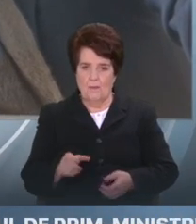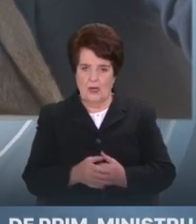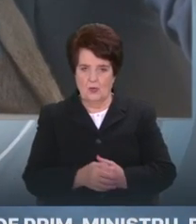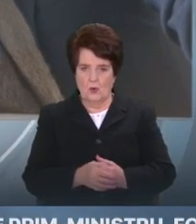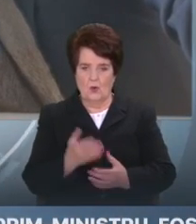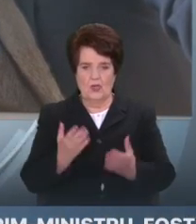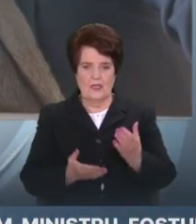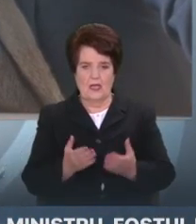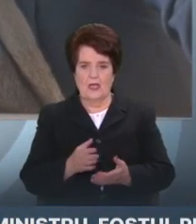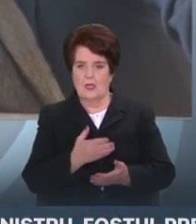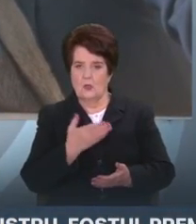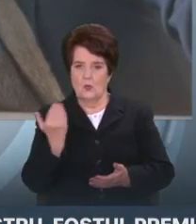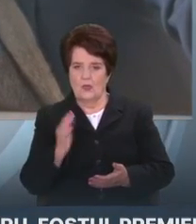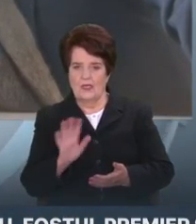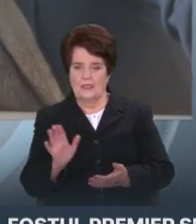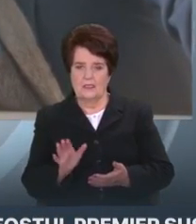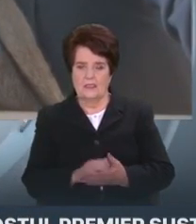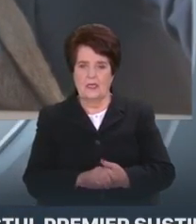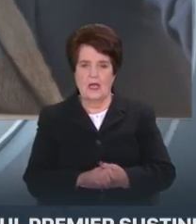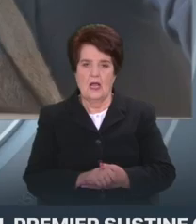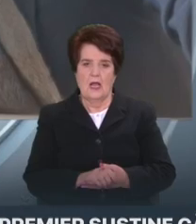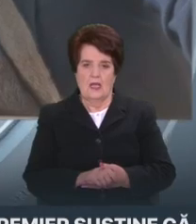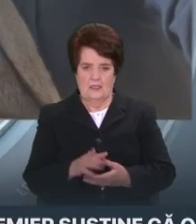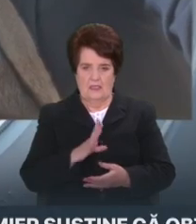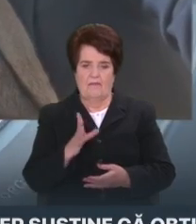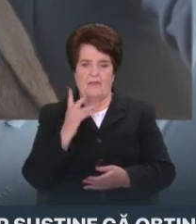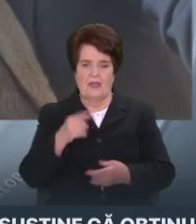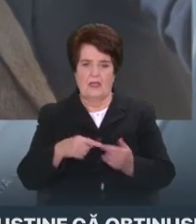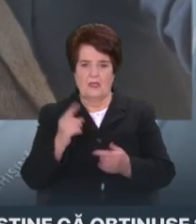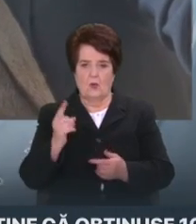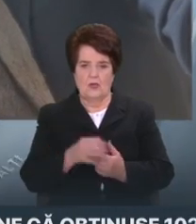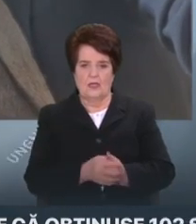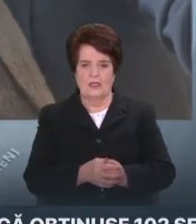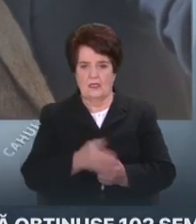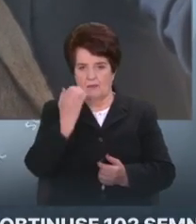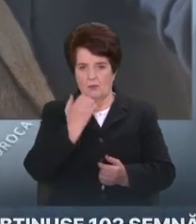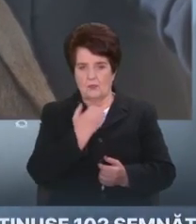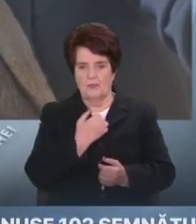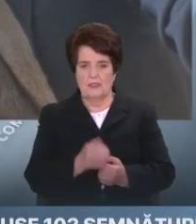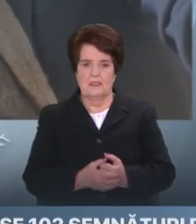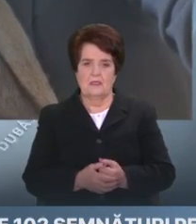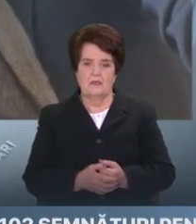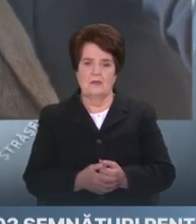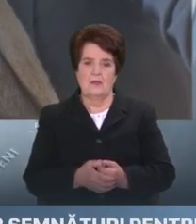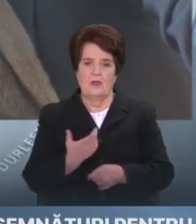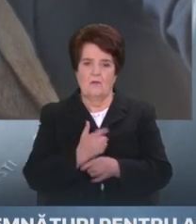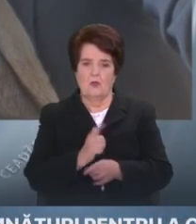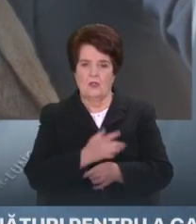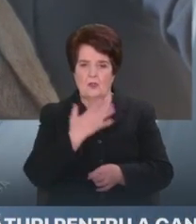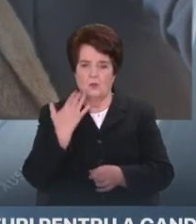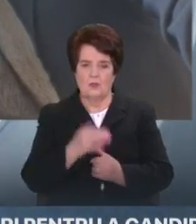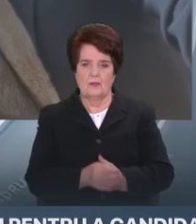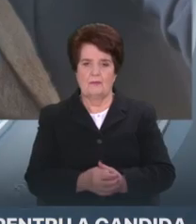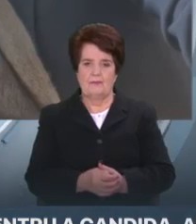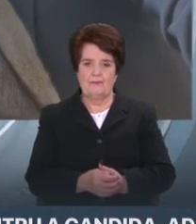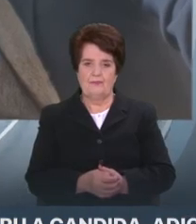este necesar iluminatul să fie deconectat. Am înțeles. Vă mulțumesc foarte mult! O zi frumoasă